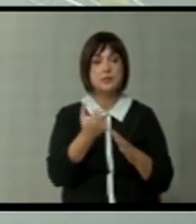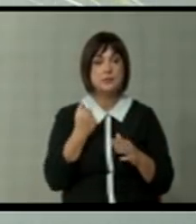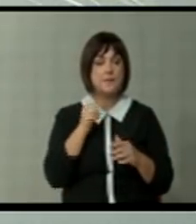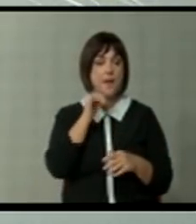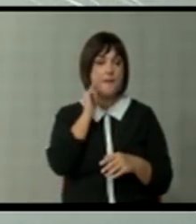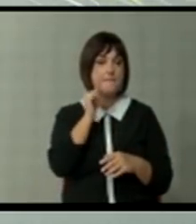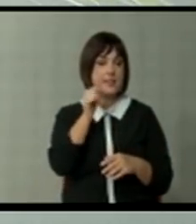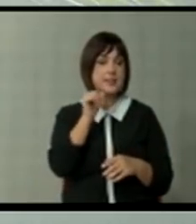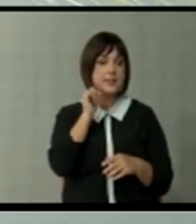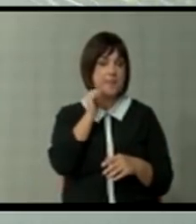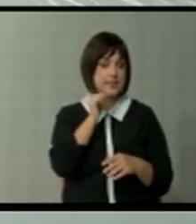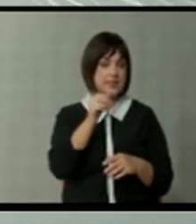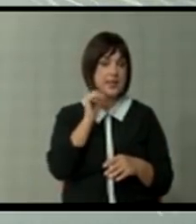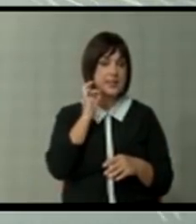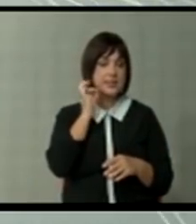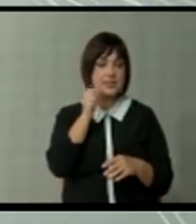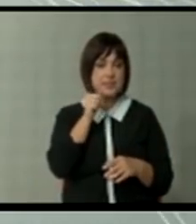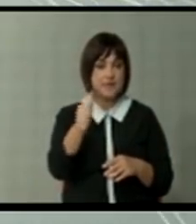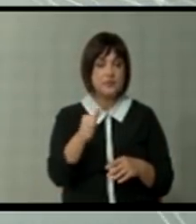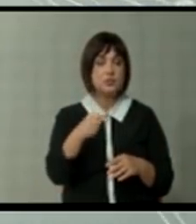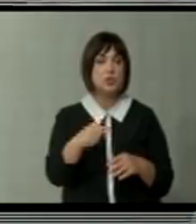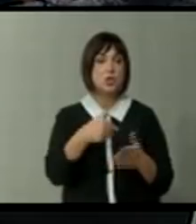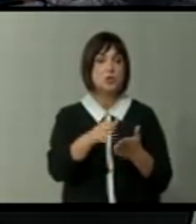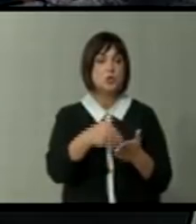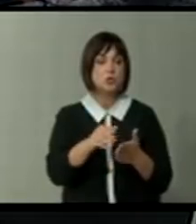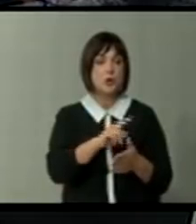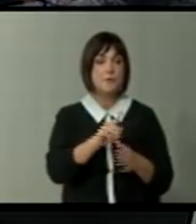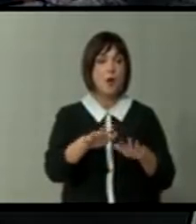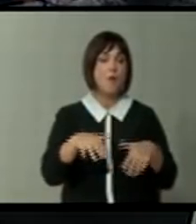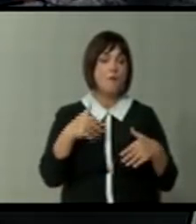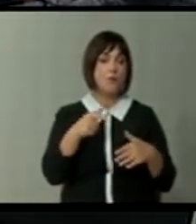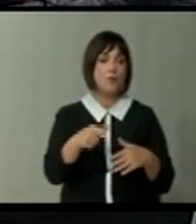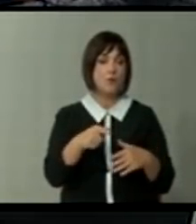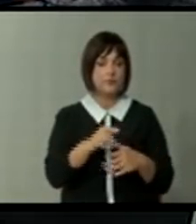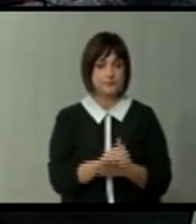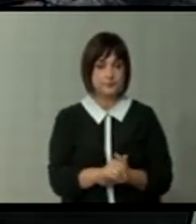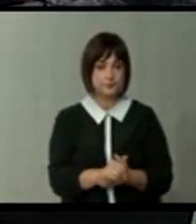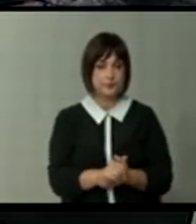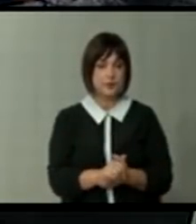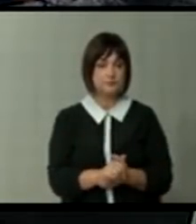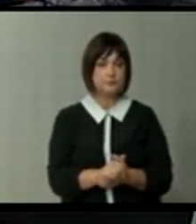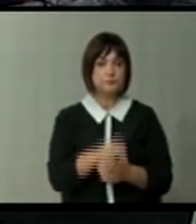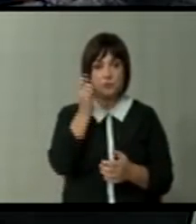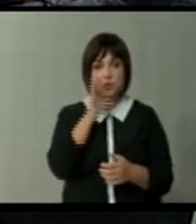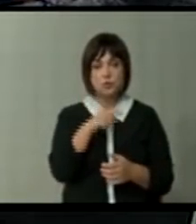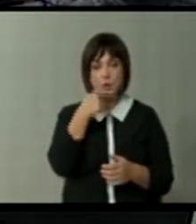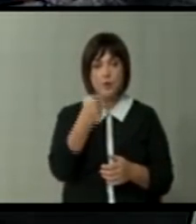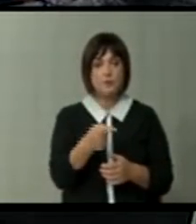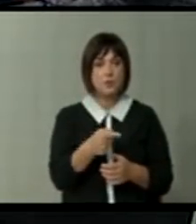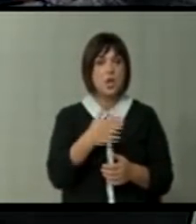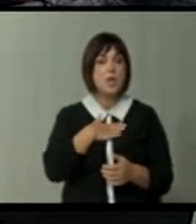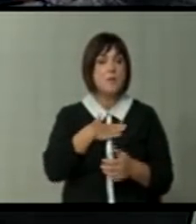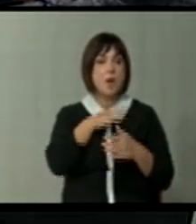патните дневници и трошаци. Не, да ни кажа, по-што... Парламентите на ниту една земја, тоа профестор Дуевски малку лошо му беше компараците,